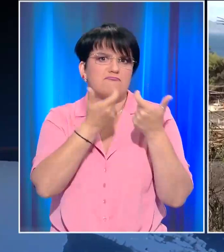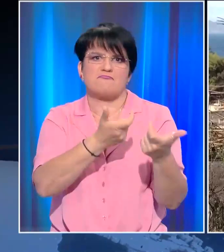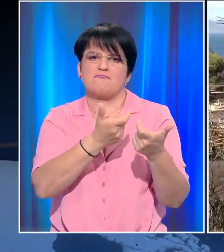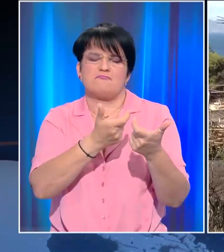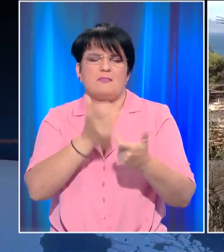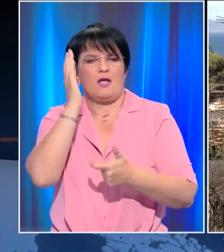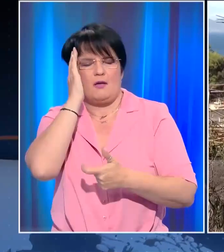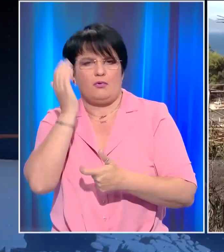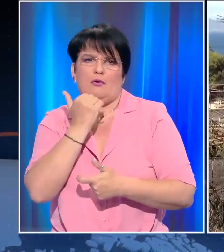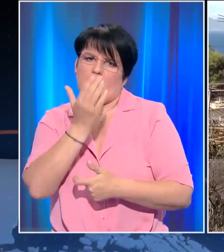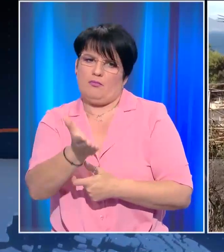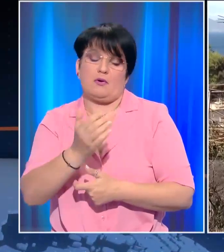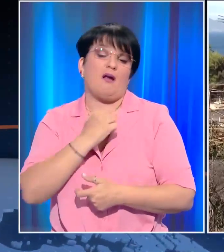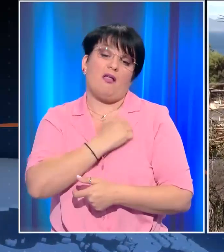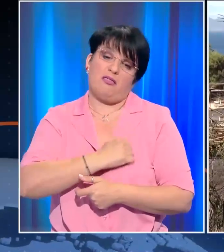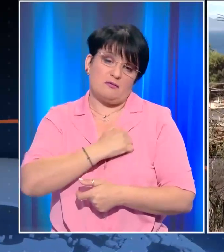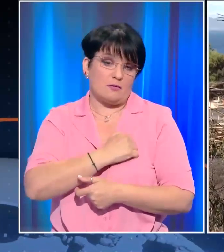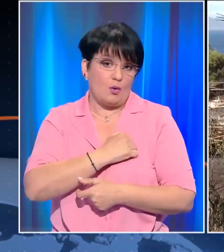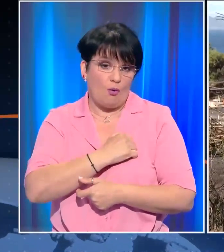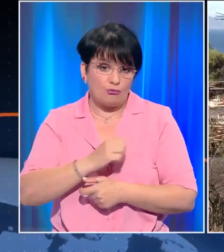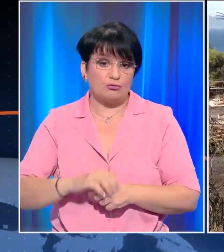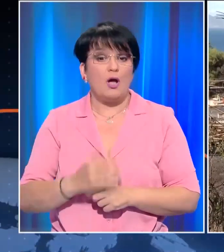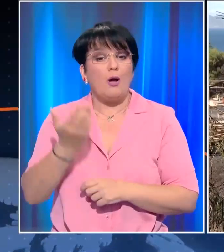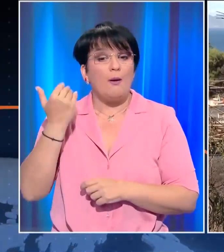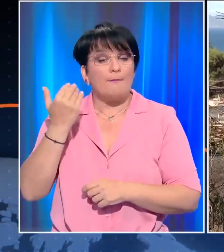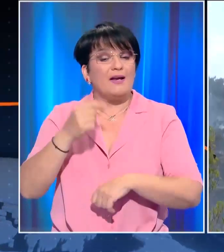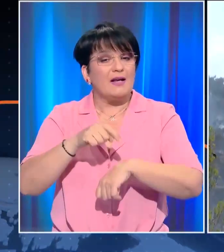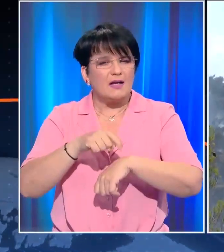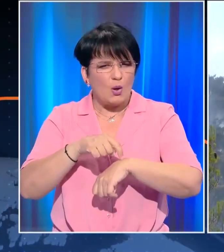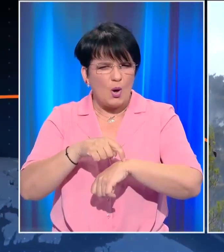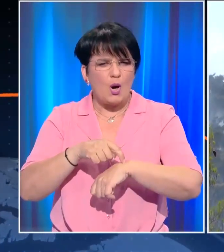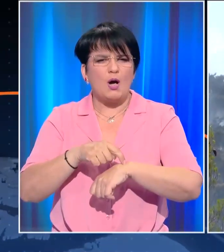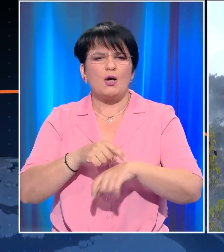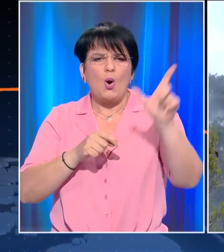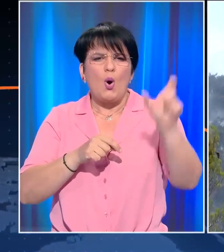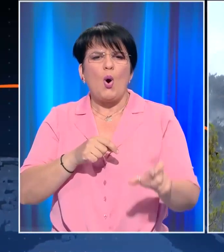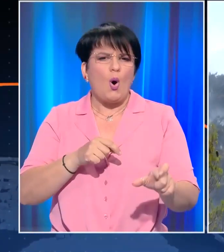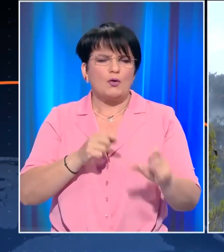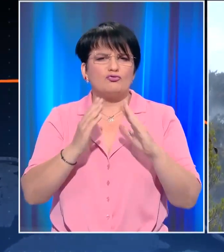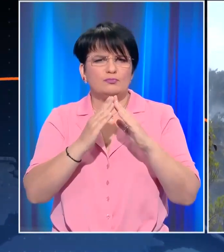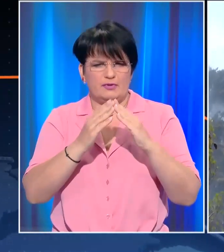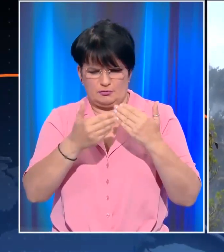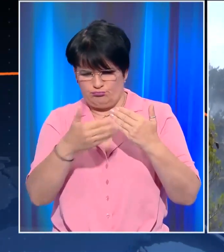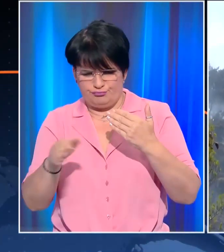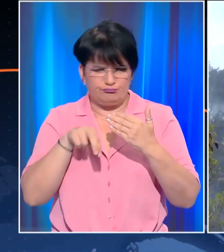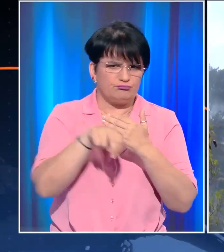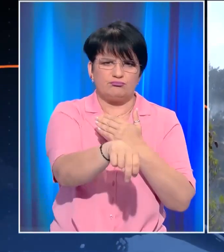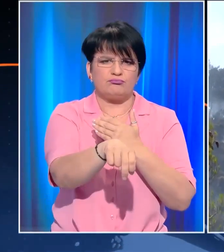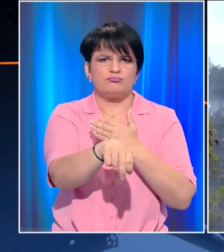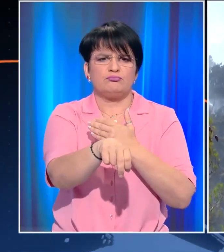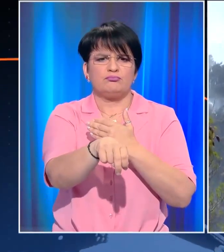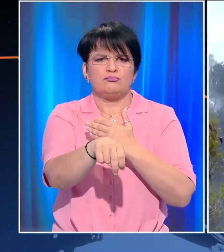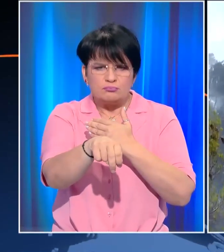χαρακτηριστικό και πολύ τραγικό είναι κάτι που ζήσαμε πριν από λίγη ώρα. Κάποιος έφυγε τόσο βιαστικά από το σπίτι του που όχι μόνο